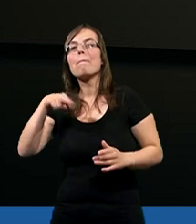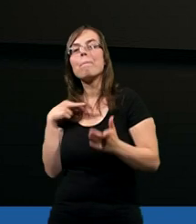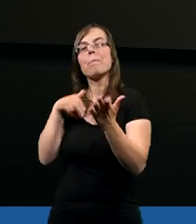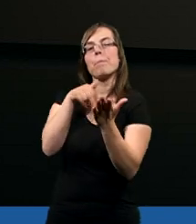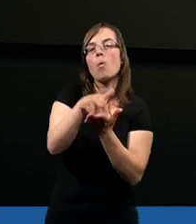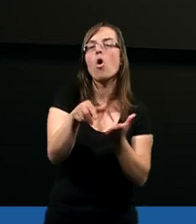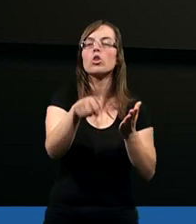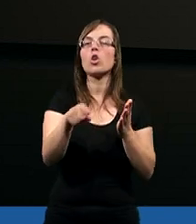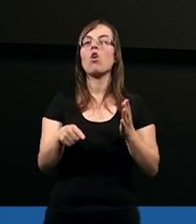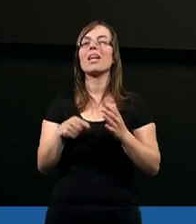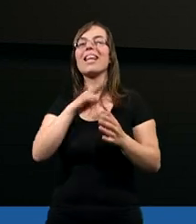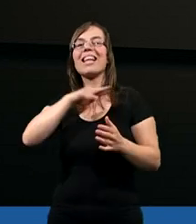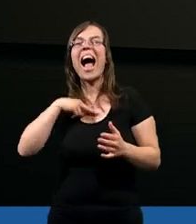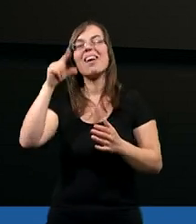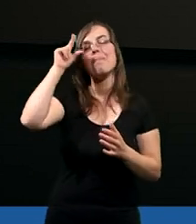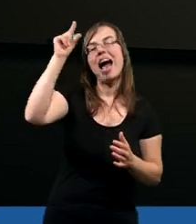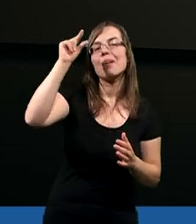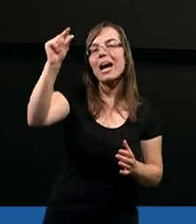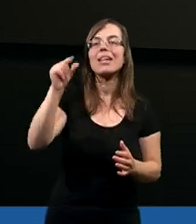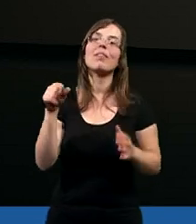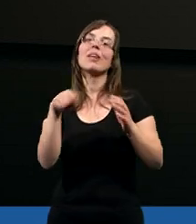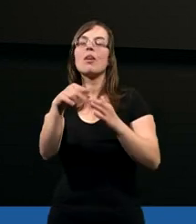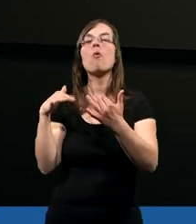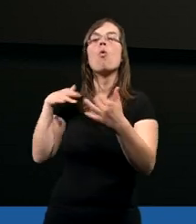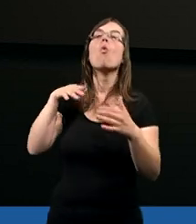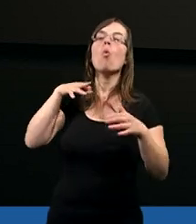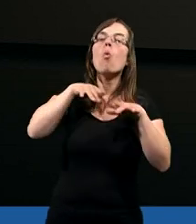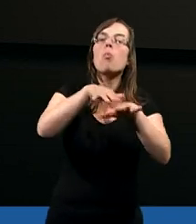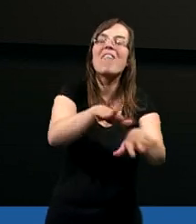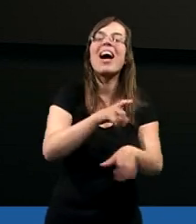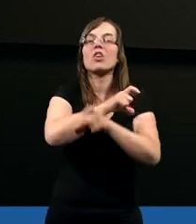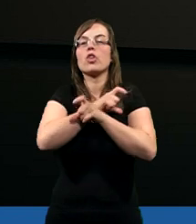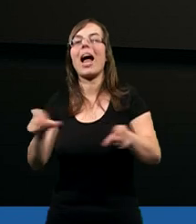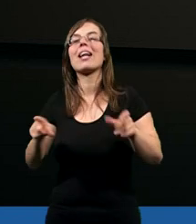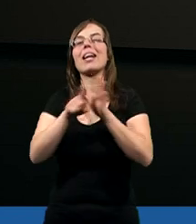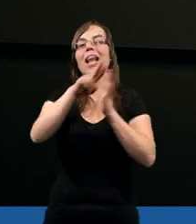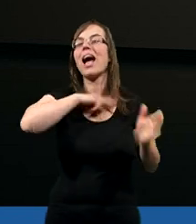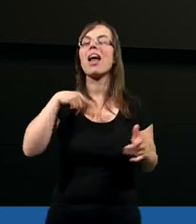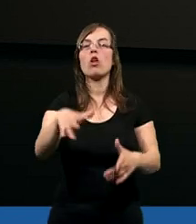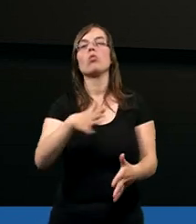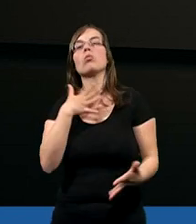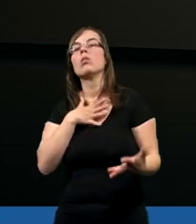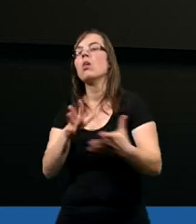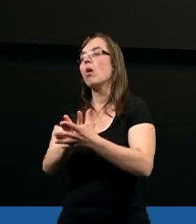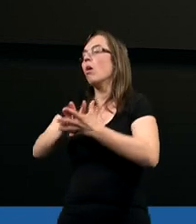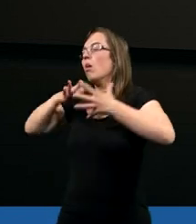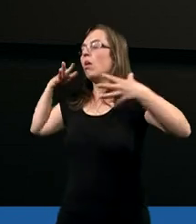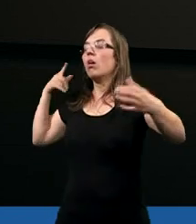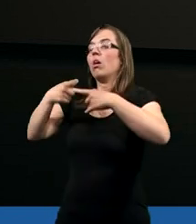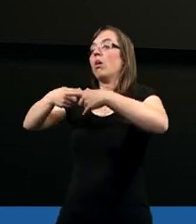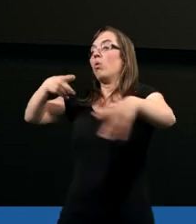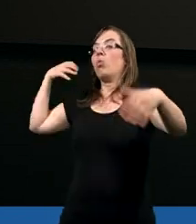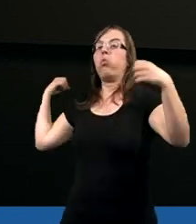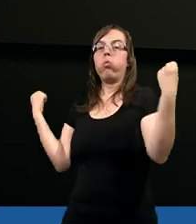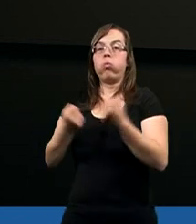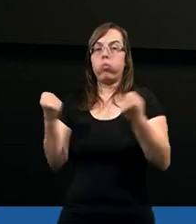podchodzimy z naszej perspektywy upływającego czasu i dla nas to jest olbrzymia